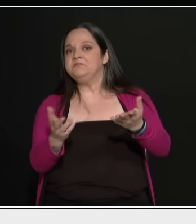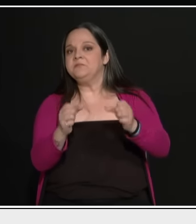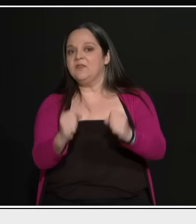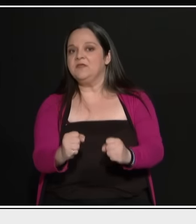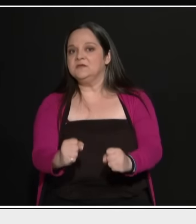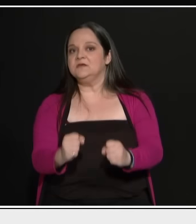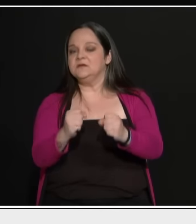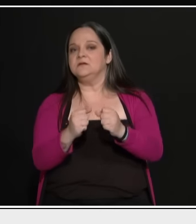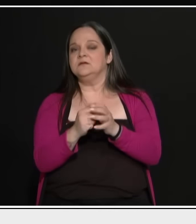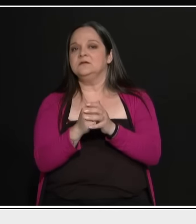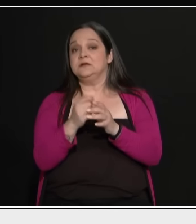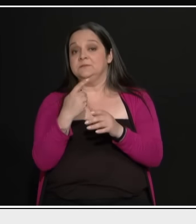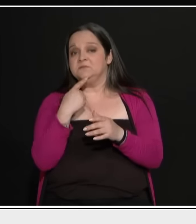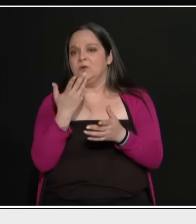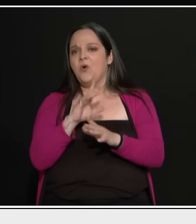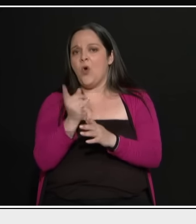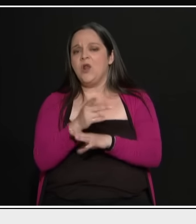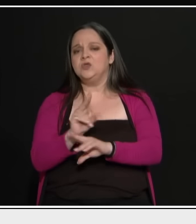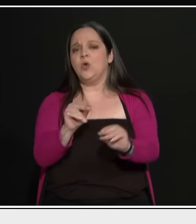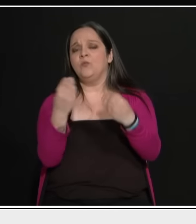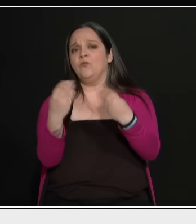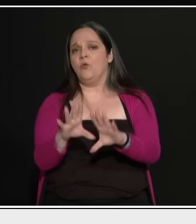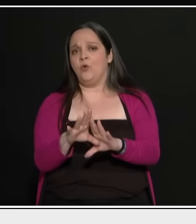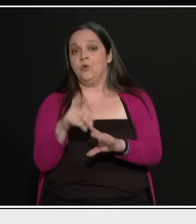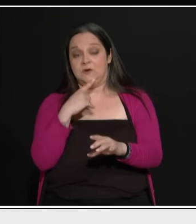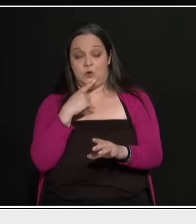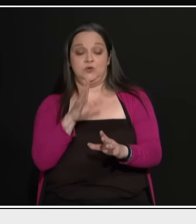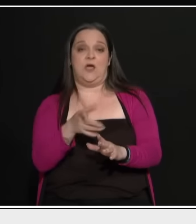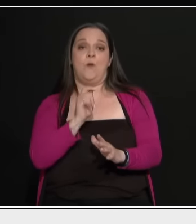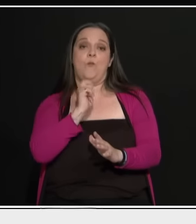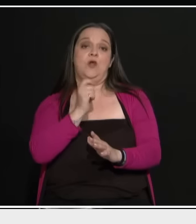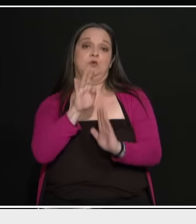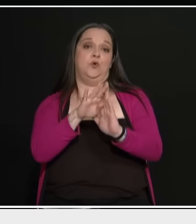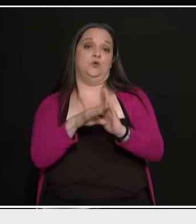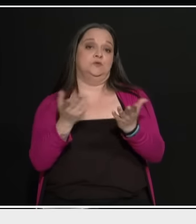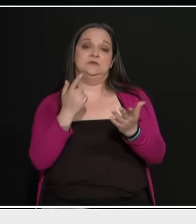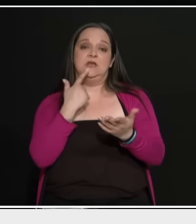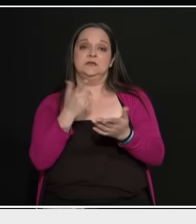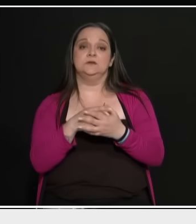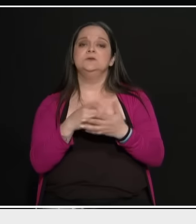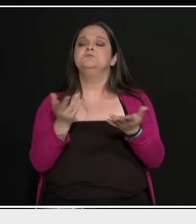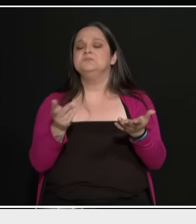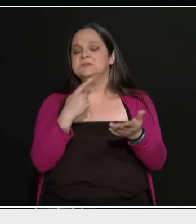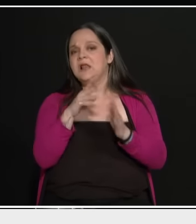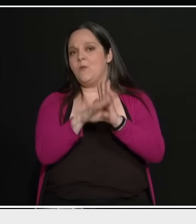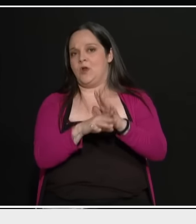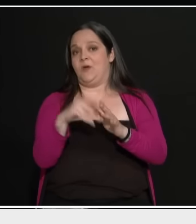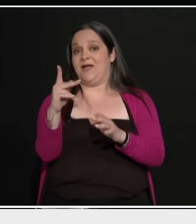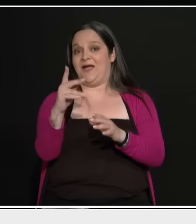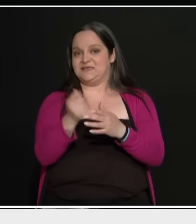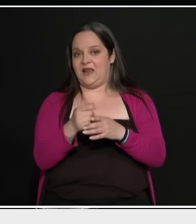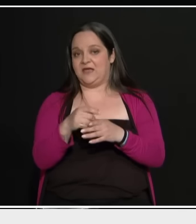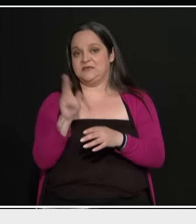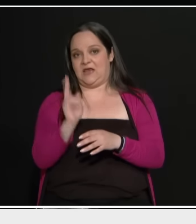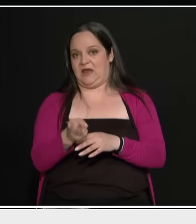το πολιτικό σενάριο που θα είναι, γιατί λέει ο πρόεδρος Λεβέτης, είναι δύσκολη η παραμονή του. Το και ο Κασελάκης θα κινδυνεύσει να χάσει τη